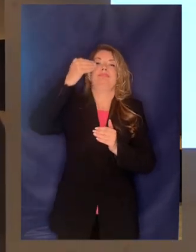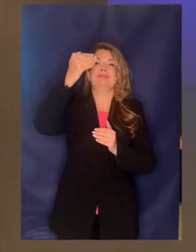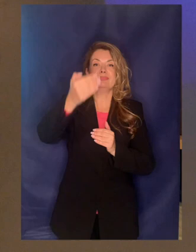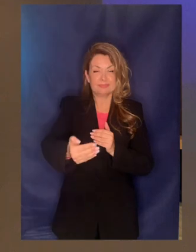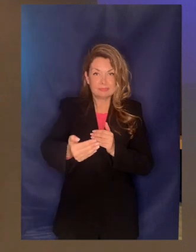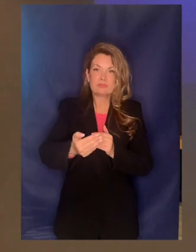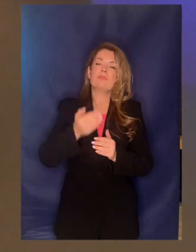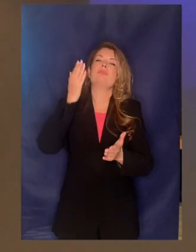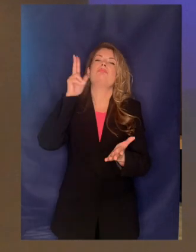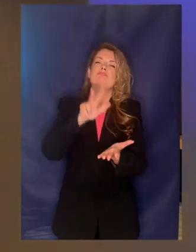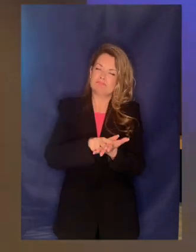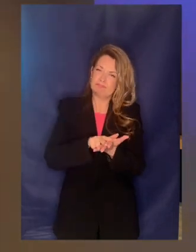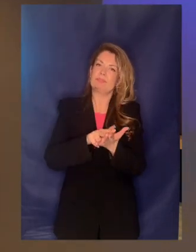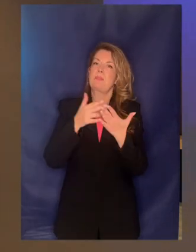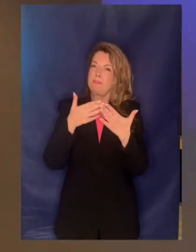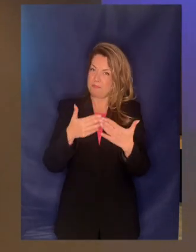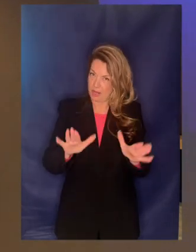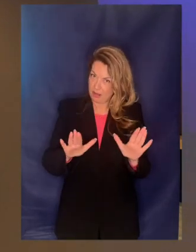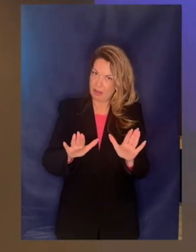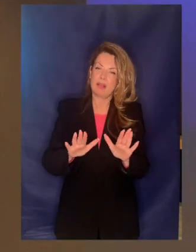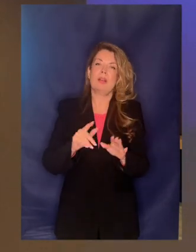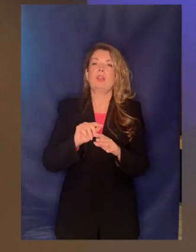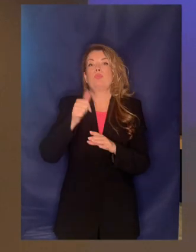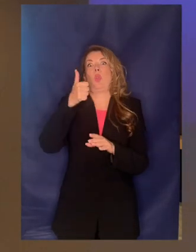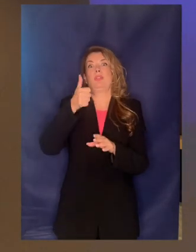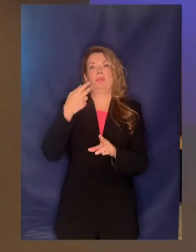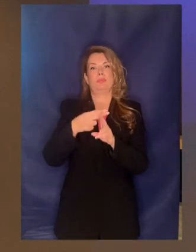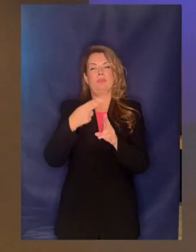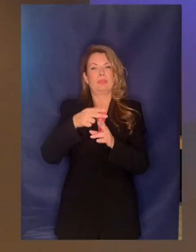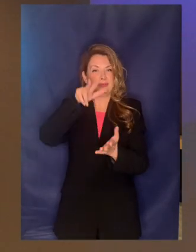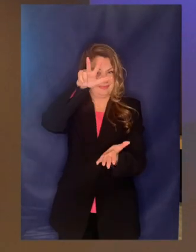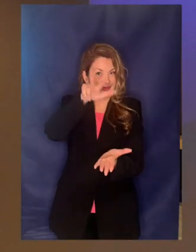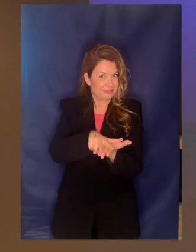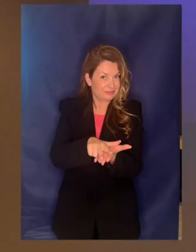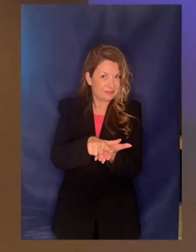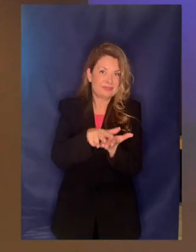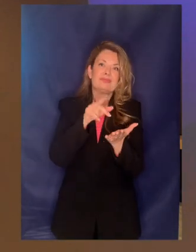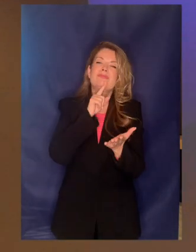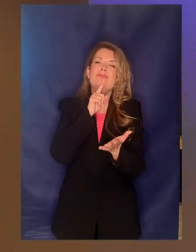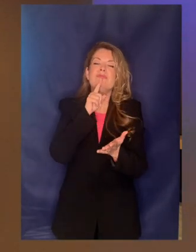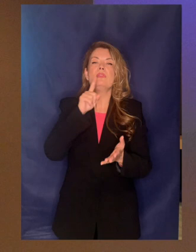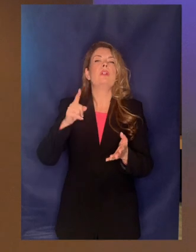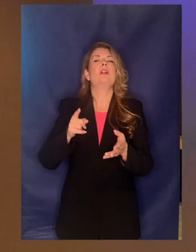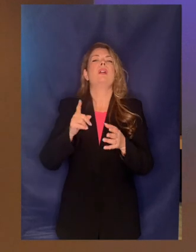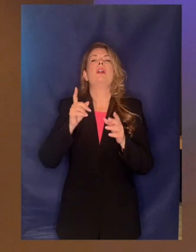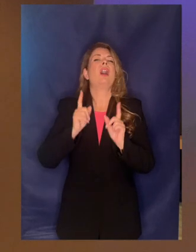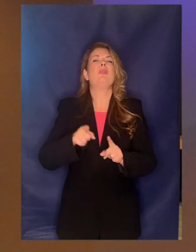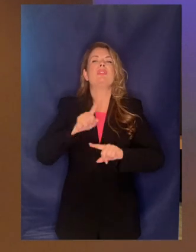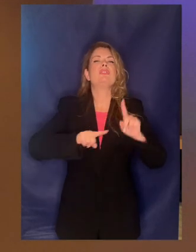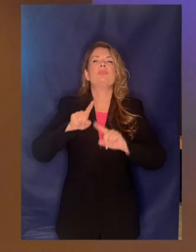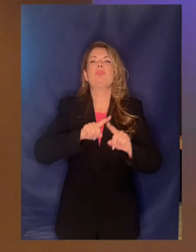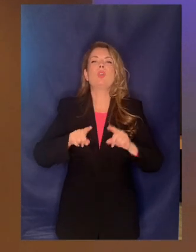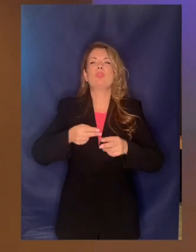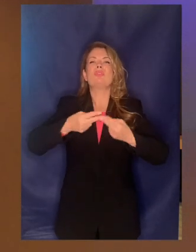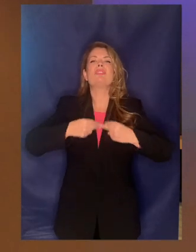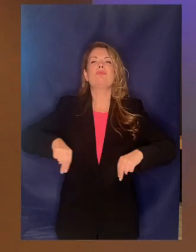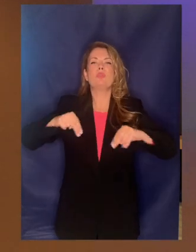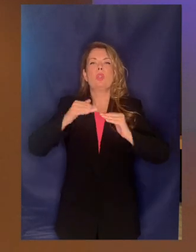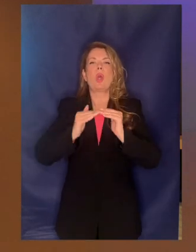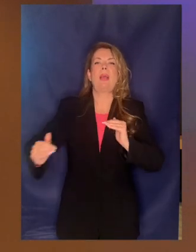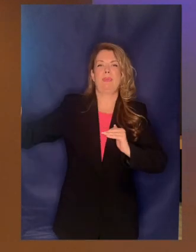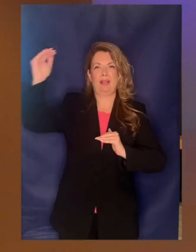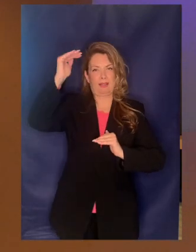απόφαση η πρώτη μάλλον απόφαση του ΣΤΕΔ για αυτά θα μας πει πια αναλυτικά και ο Βαγγέλης αρχότερα